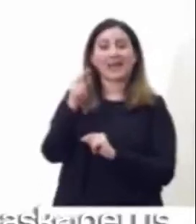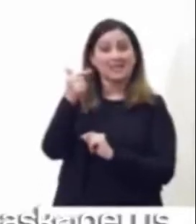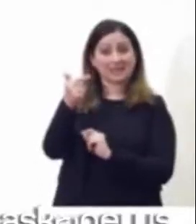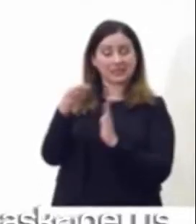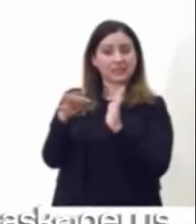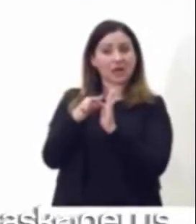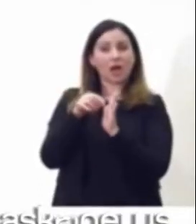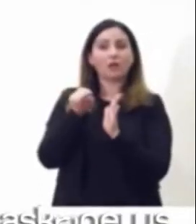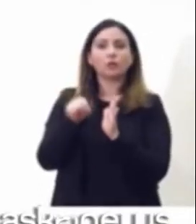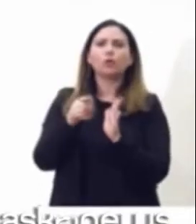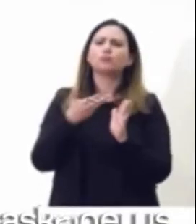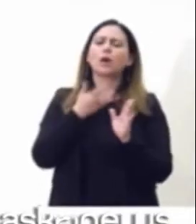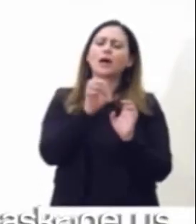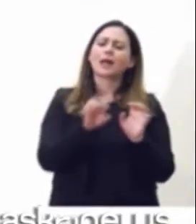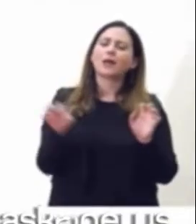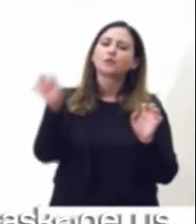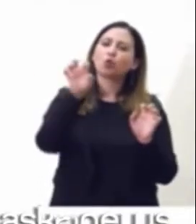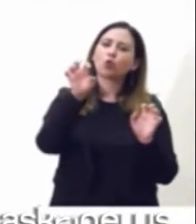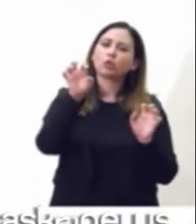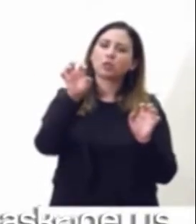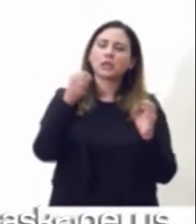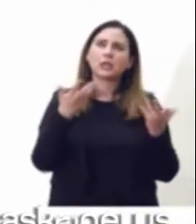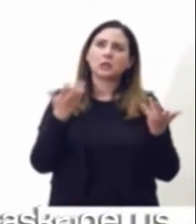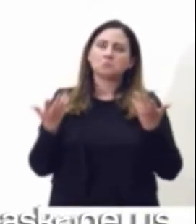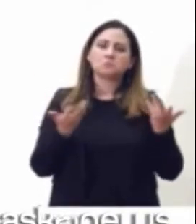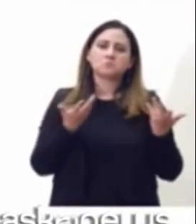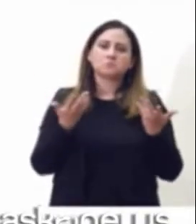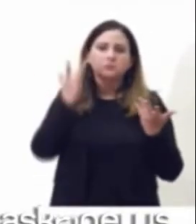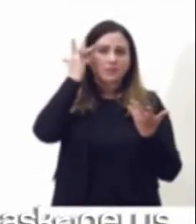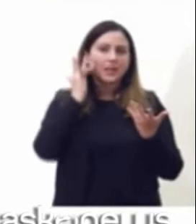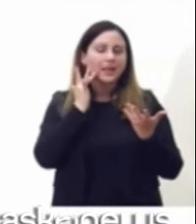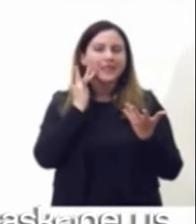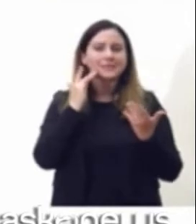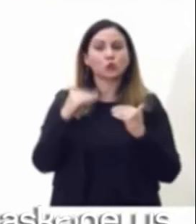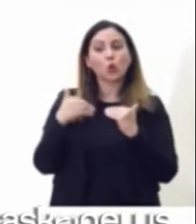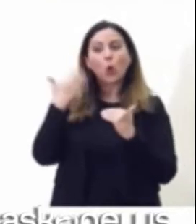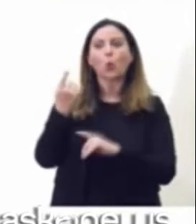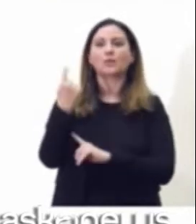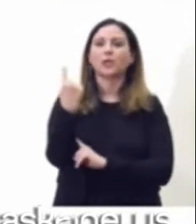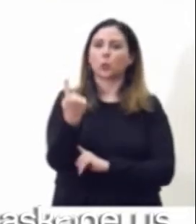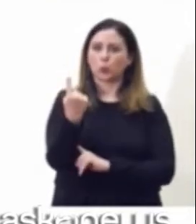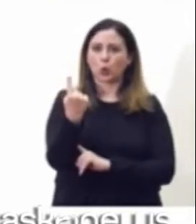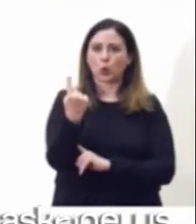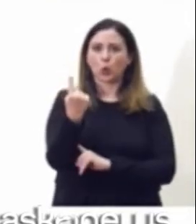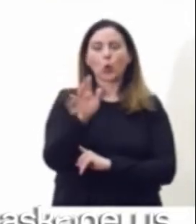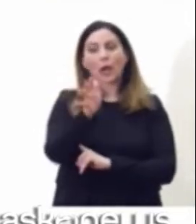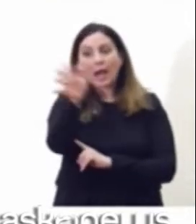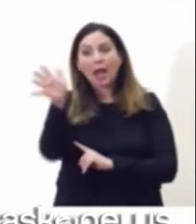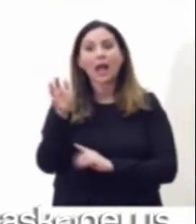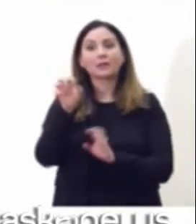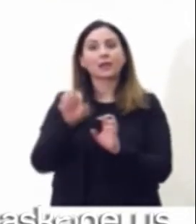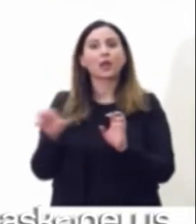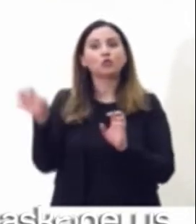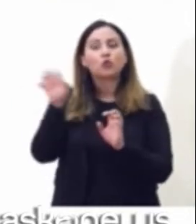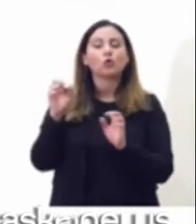Ci sono più regioni che hanno fondamentalmente il loro rischio puntuale sopra 1, altre regioni ce l'hanno